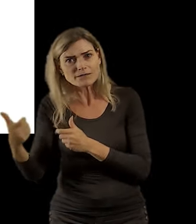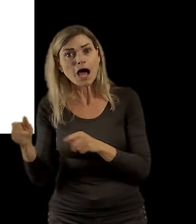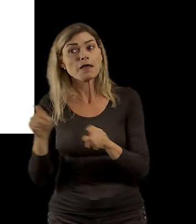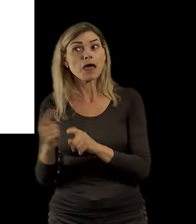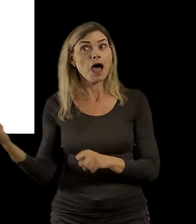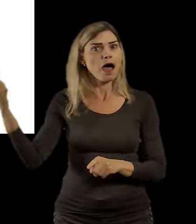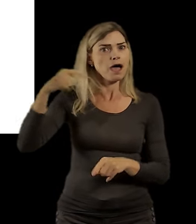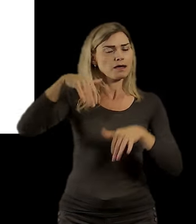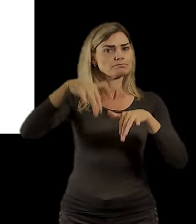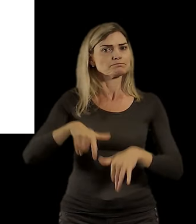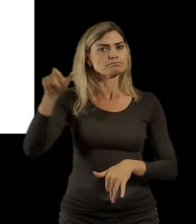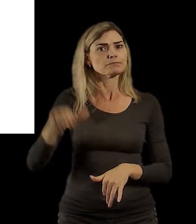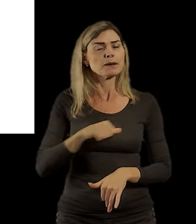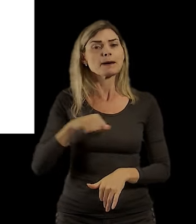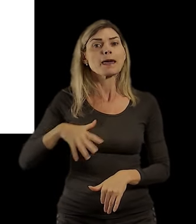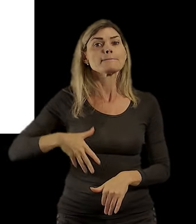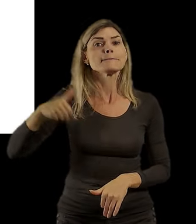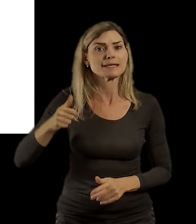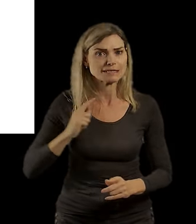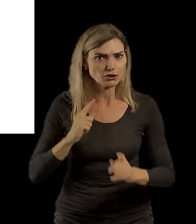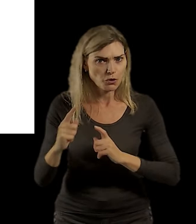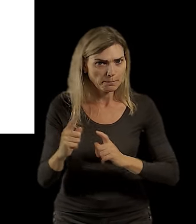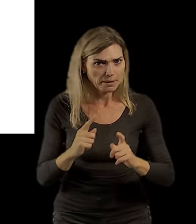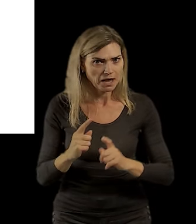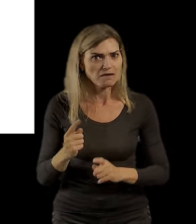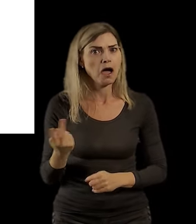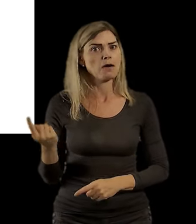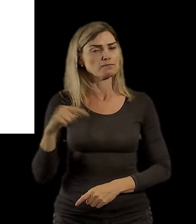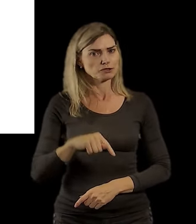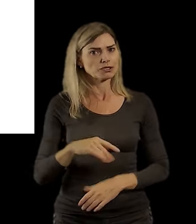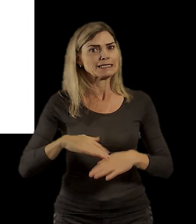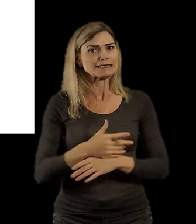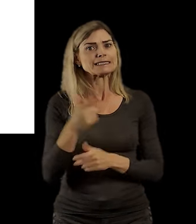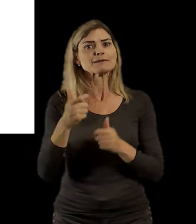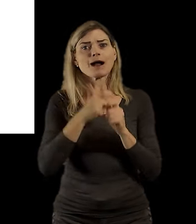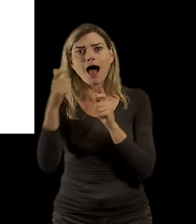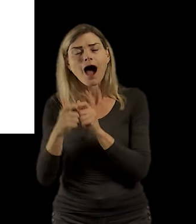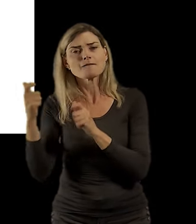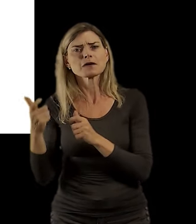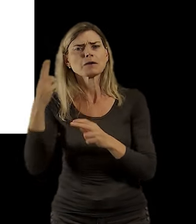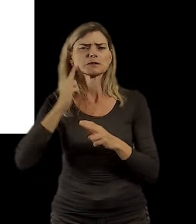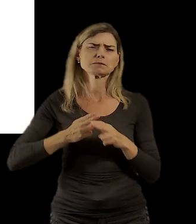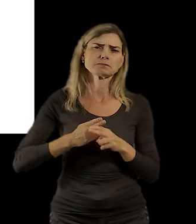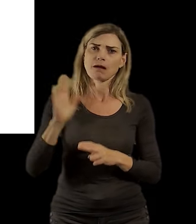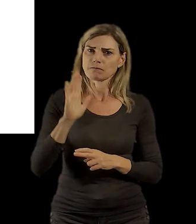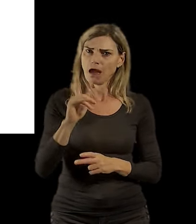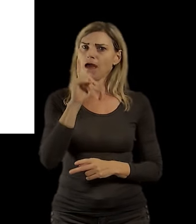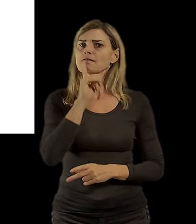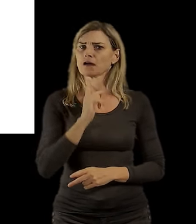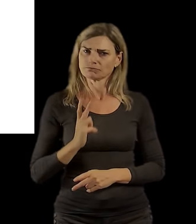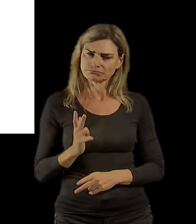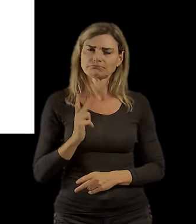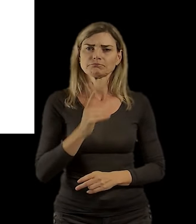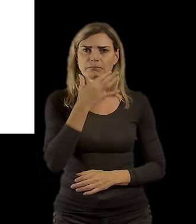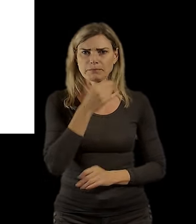takže nepodceňovat i lávky jsou důležité. Jsem rád, že i na celostátní úrovně je tomu připisována.